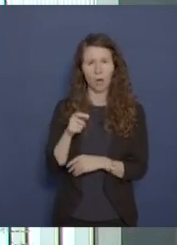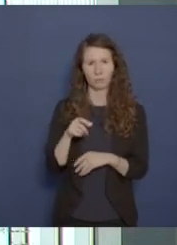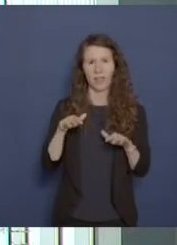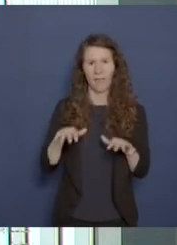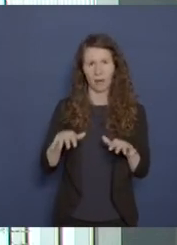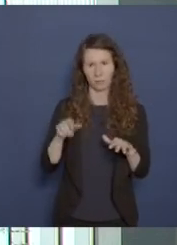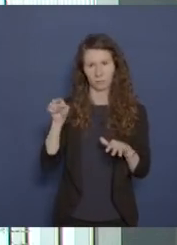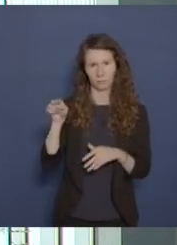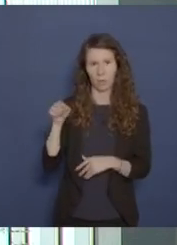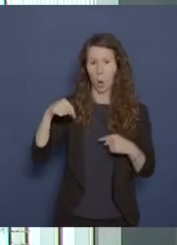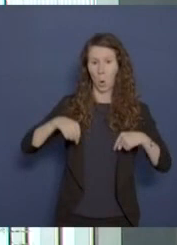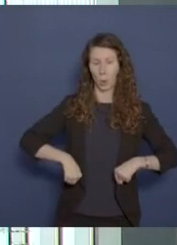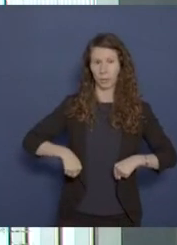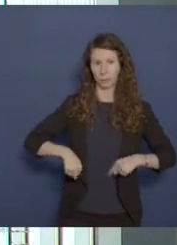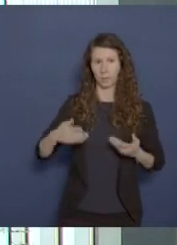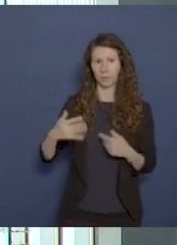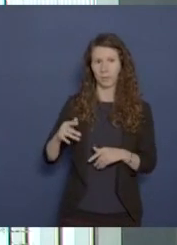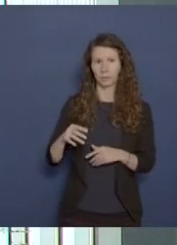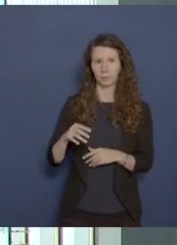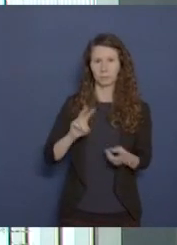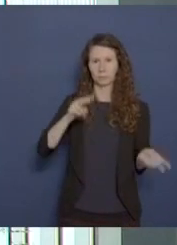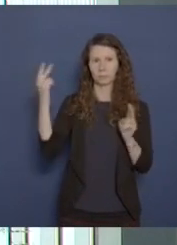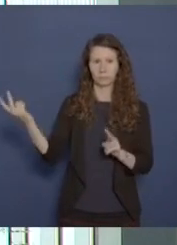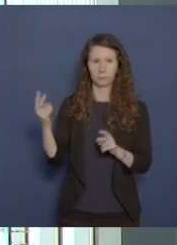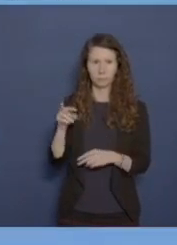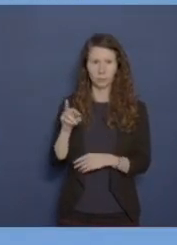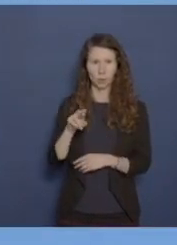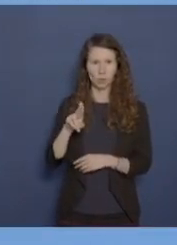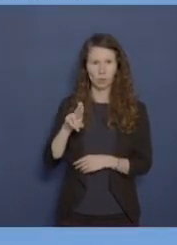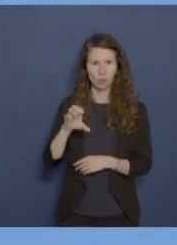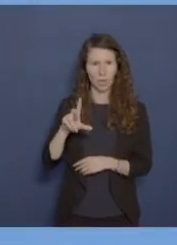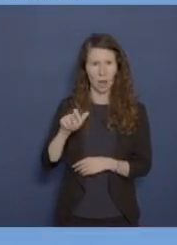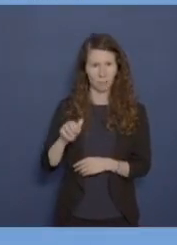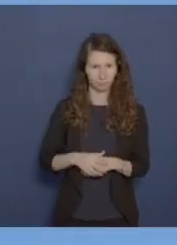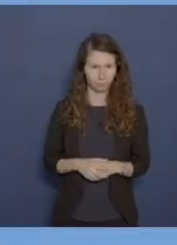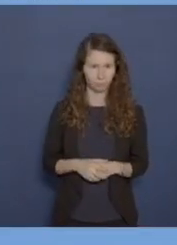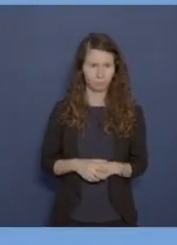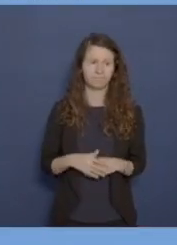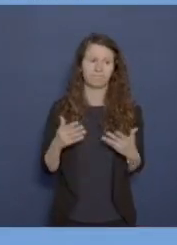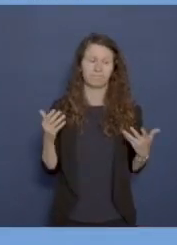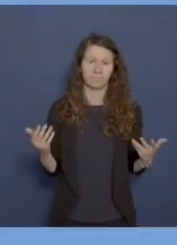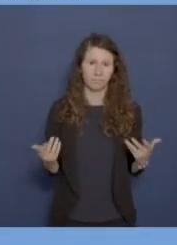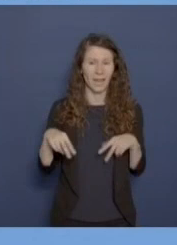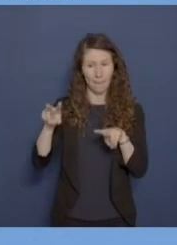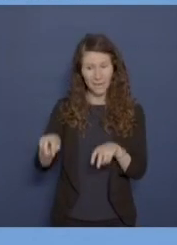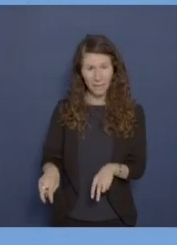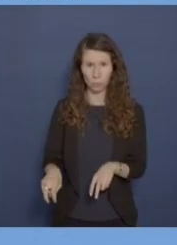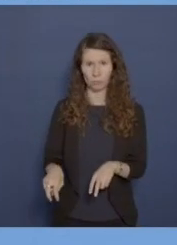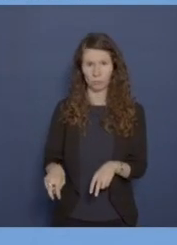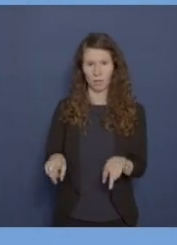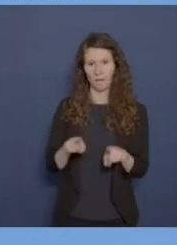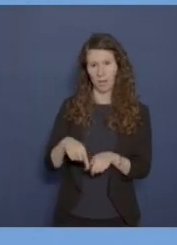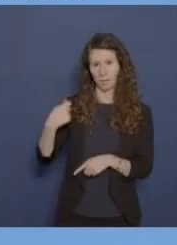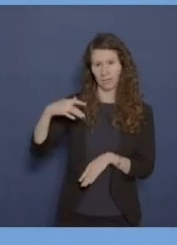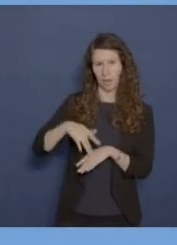hat heute nach Hukla verlegt. Ich kann Ihnen sagen, dass die Ermittlungen, wie die Ministerin das